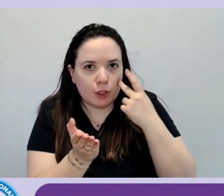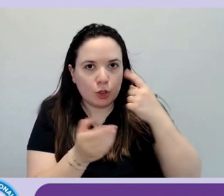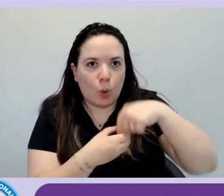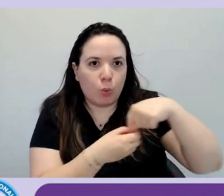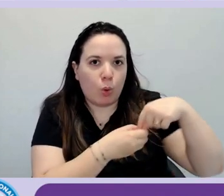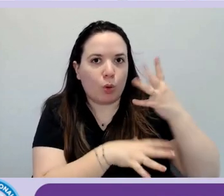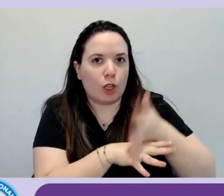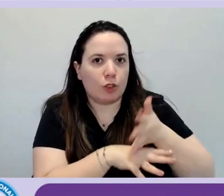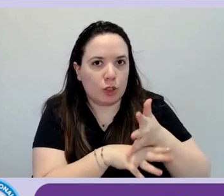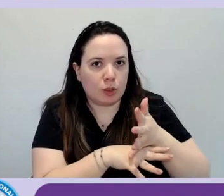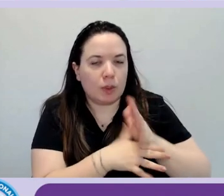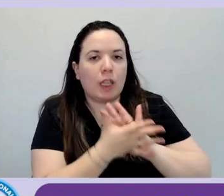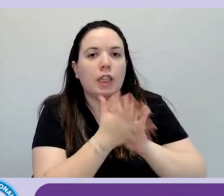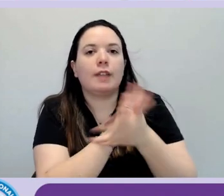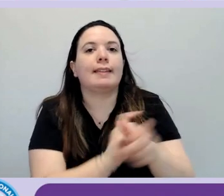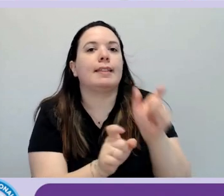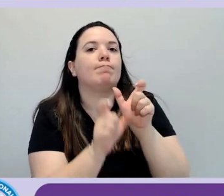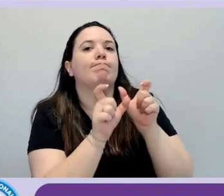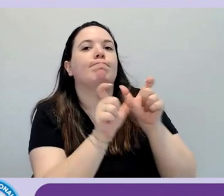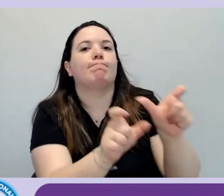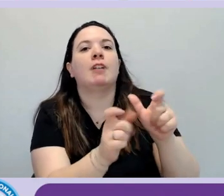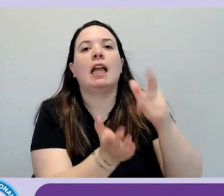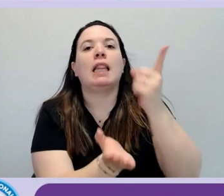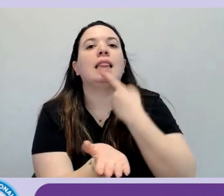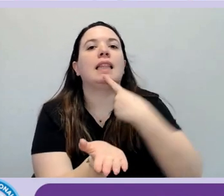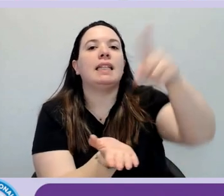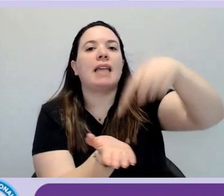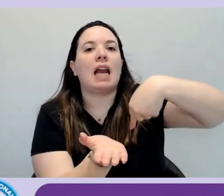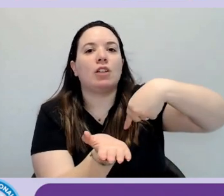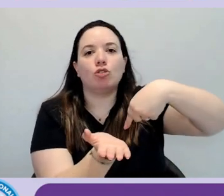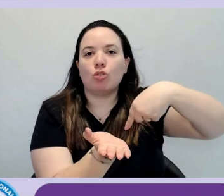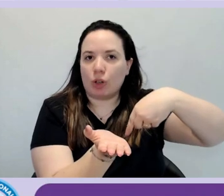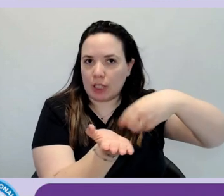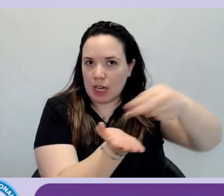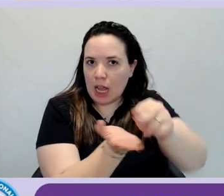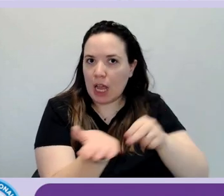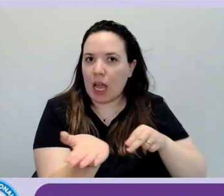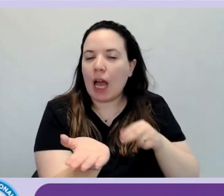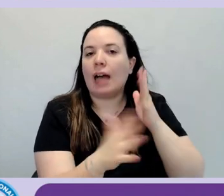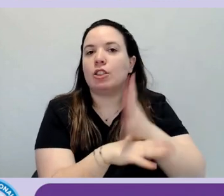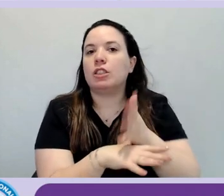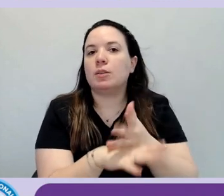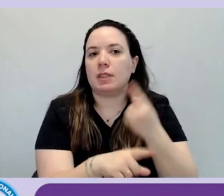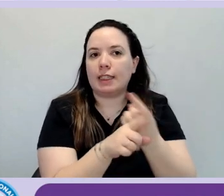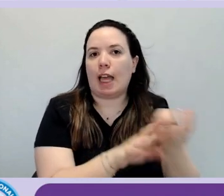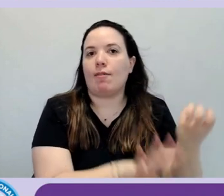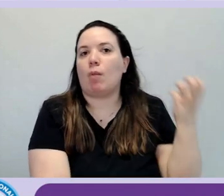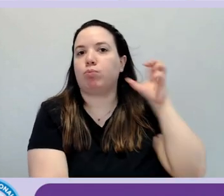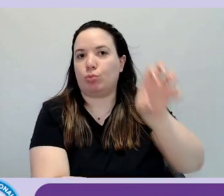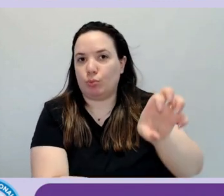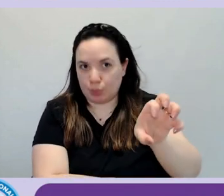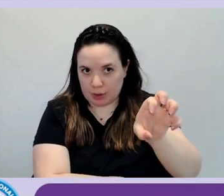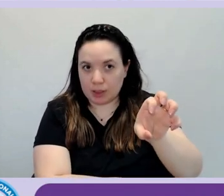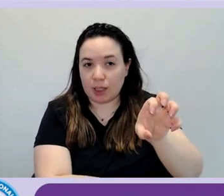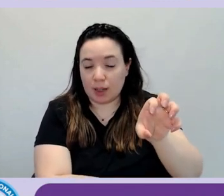pubblicare una dichiarazione di accessibilità. Anche in questo caso, una delle novità che è stata inserita in questa direttiva, poco